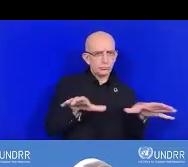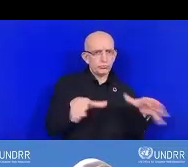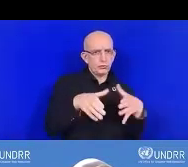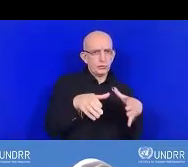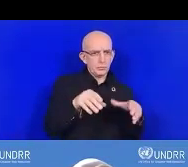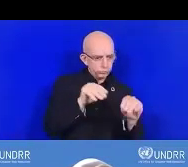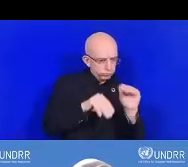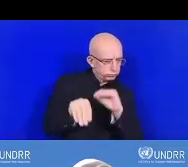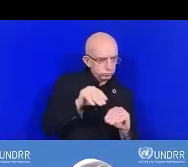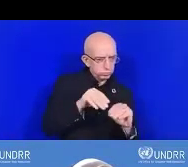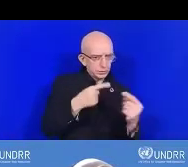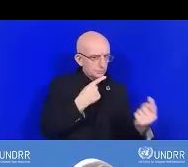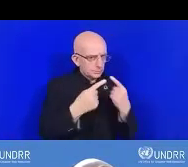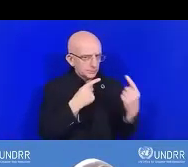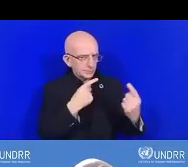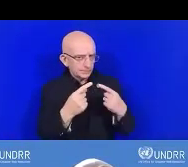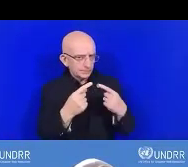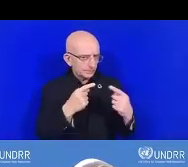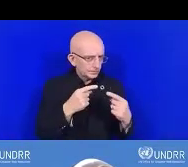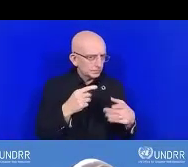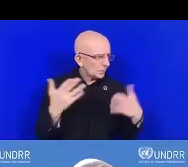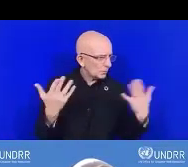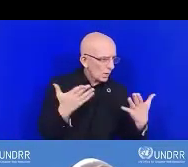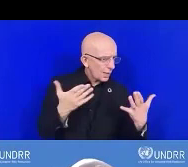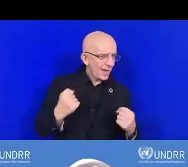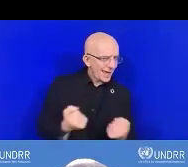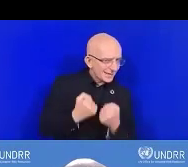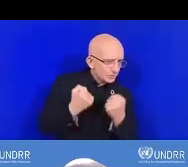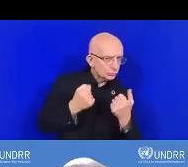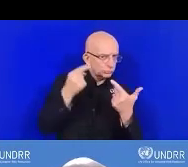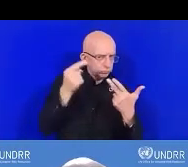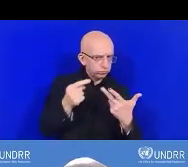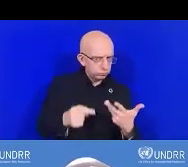vous pouvez aussi identifier